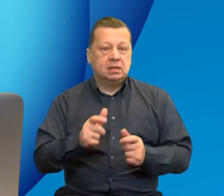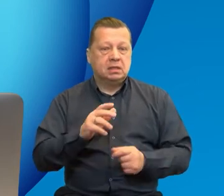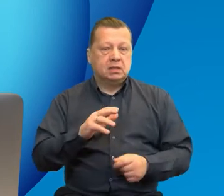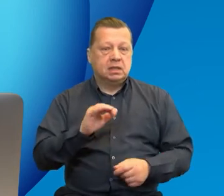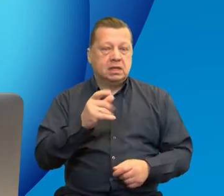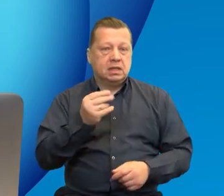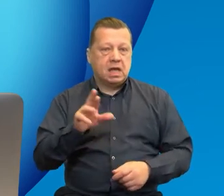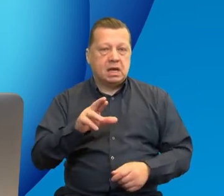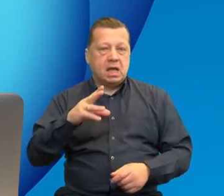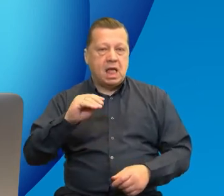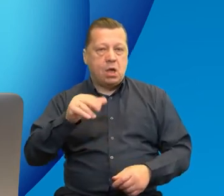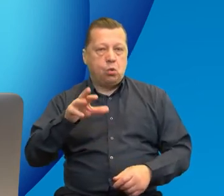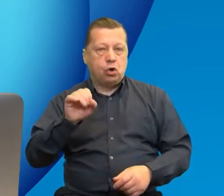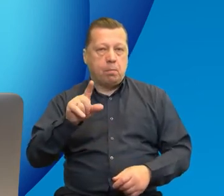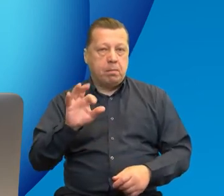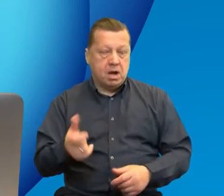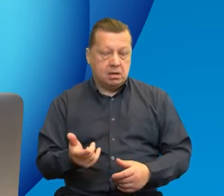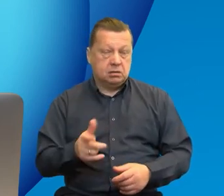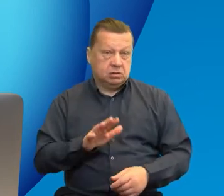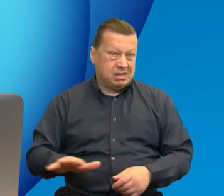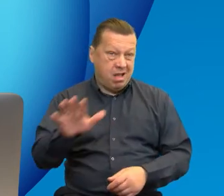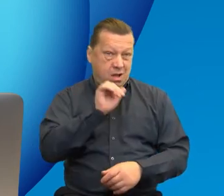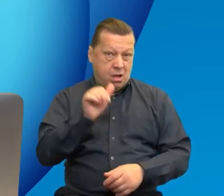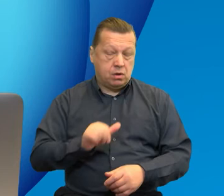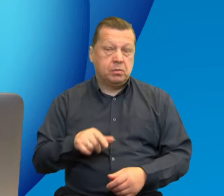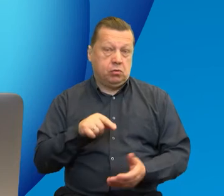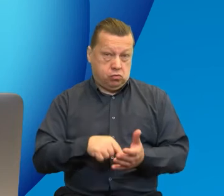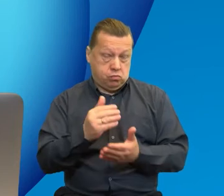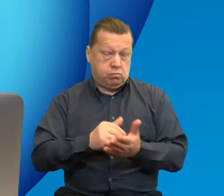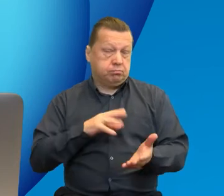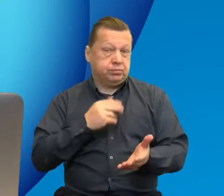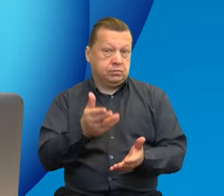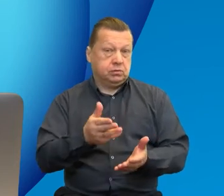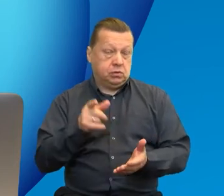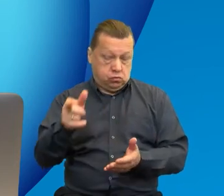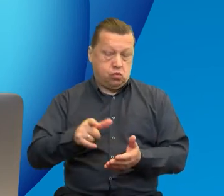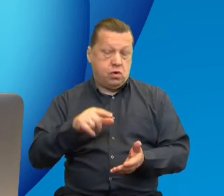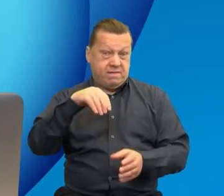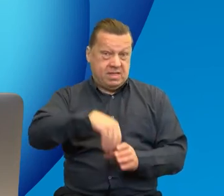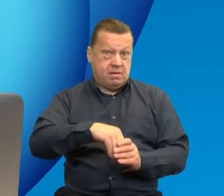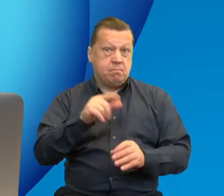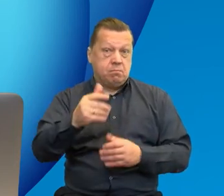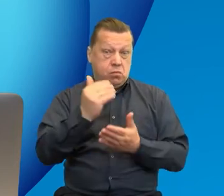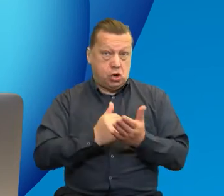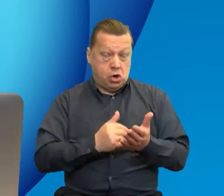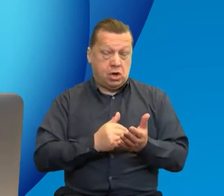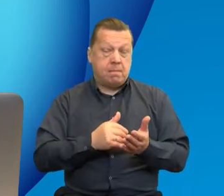Intergeuropa. I w ramach tych programów jest możliwość realizacji projektów w różnych tematykach. Też